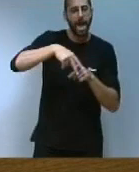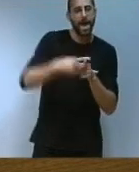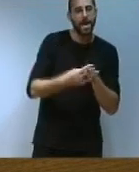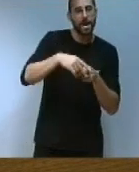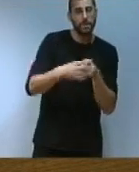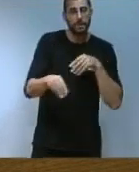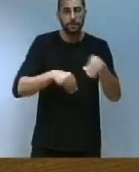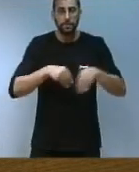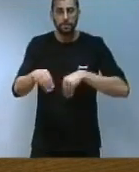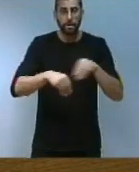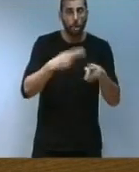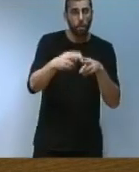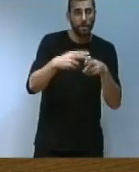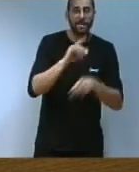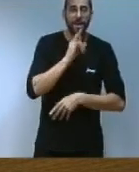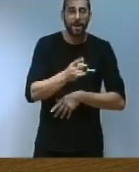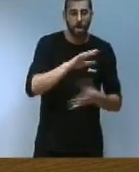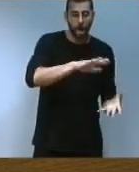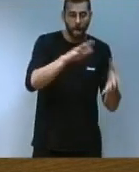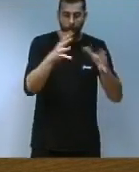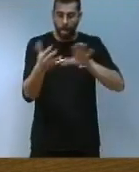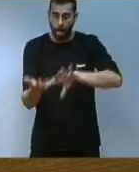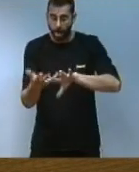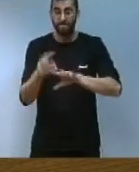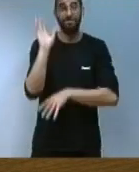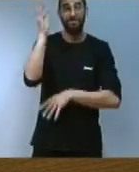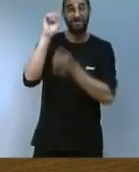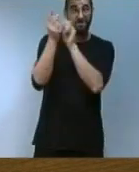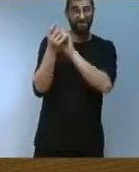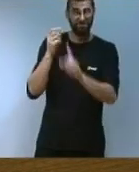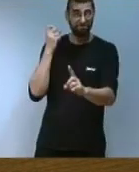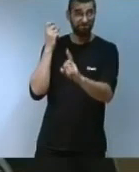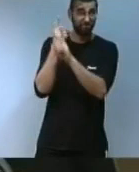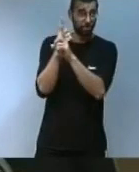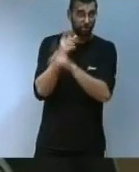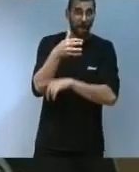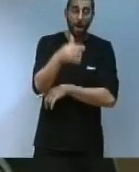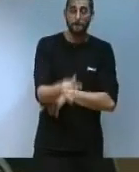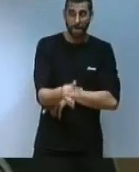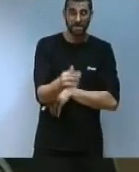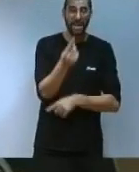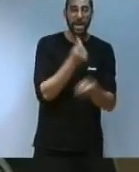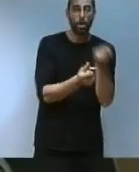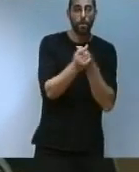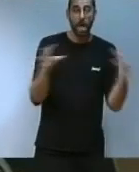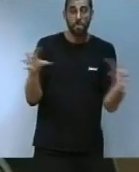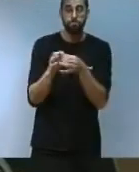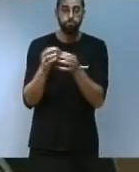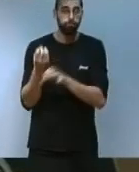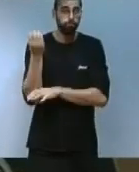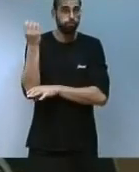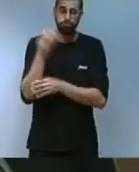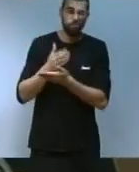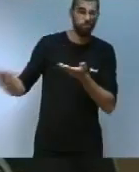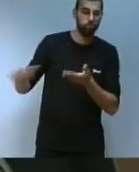per a la reorientació de la política energètica, la lluita contra el canvi climàtic i la descarbonització de l'economia i que estaran alineats